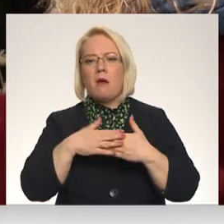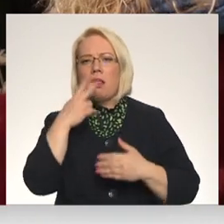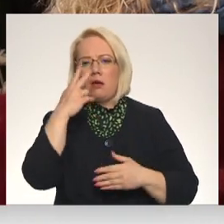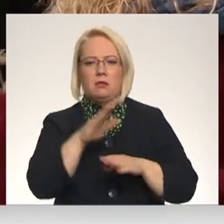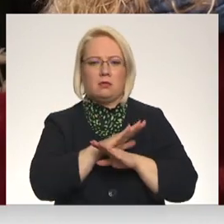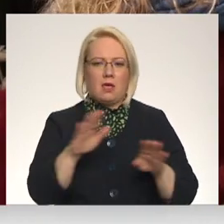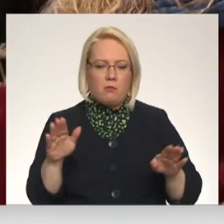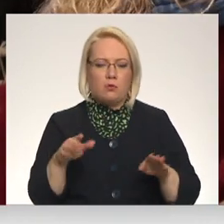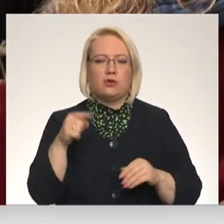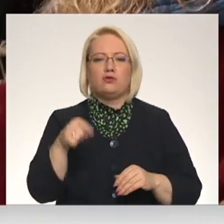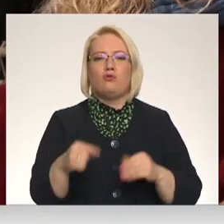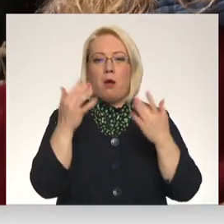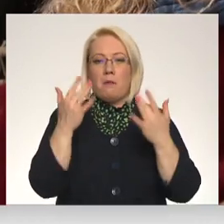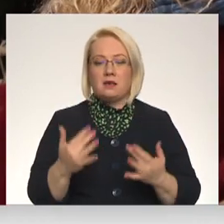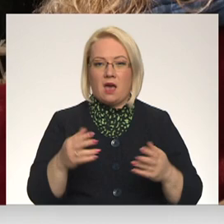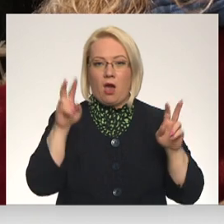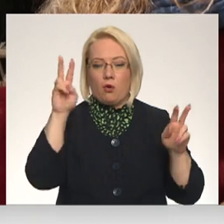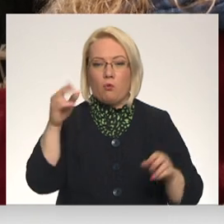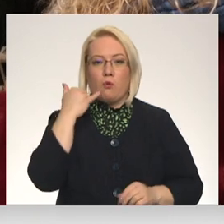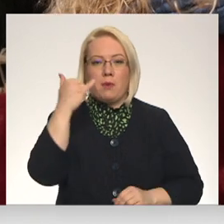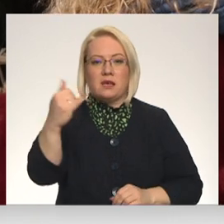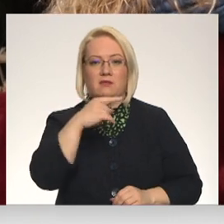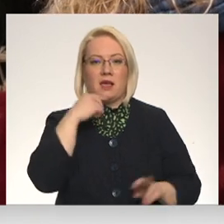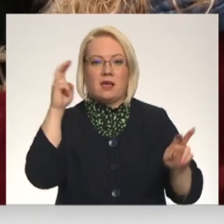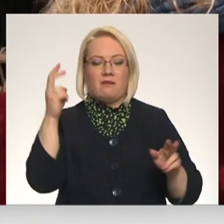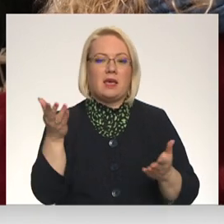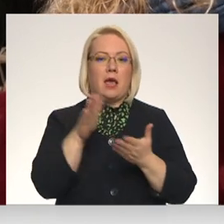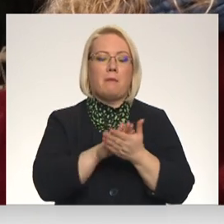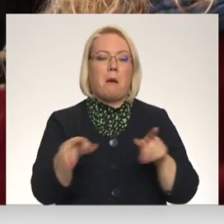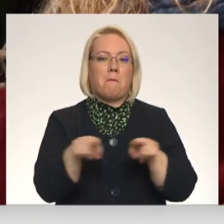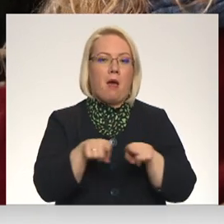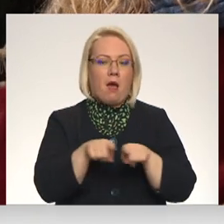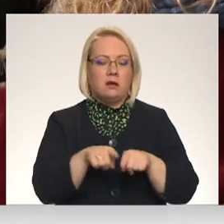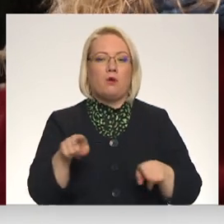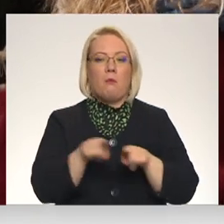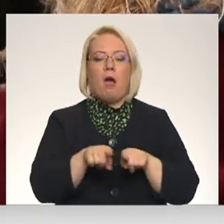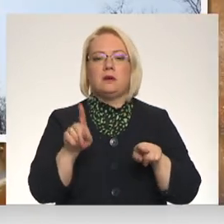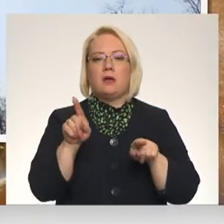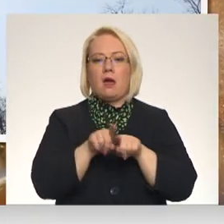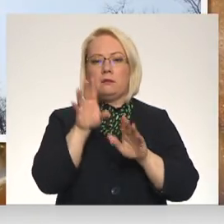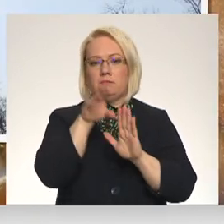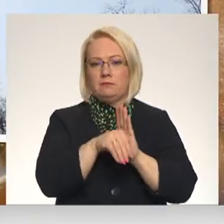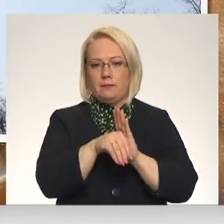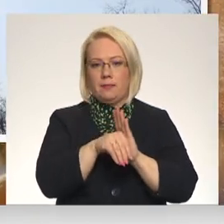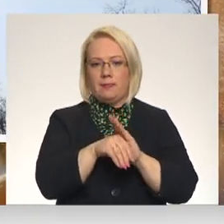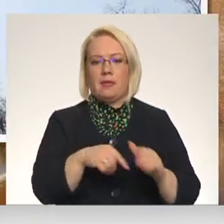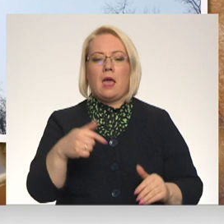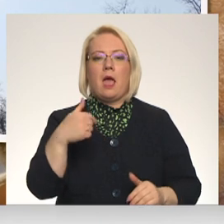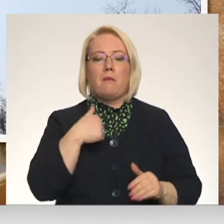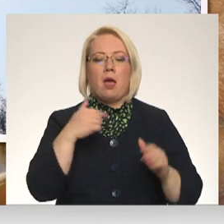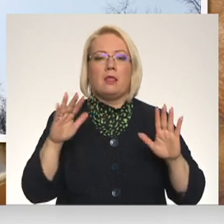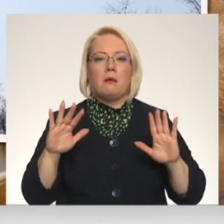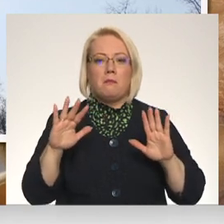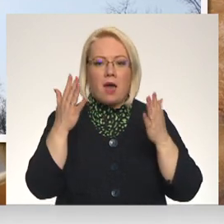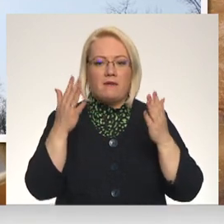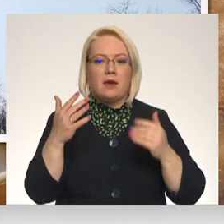Ar kampaņu piezvani Krievijai Kristīna iepazīstinājas viņas māsa, kura arī tajā iesaistījusies. Man ir paveicies, man ir neviens